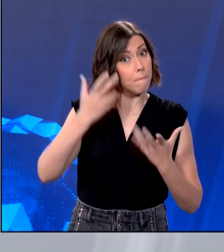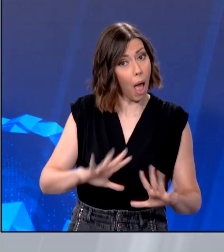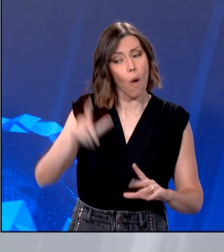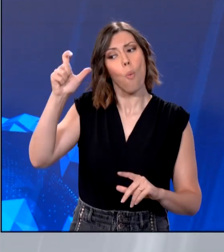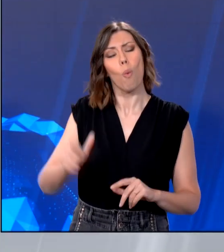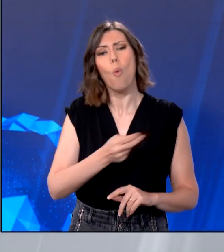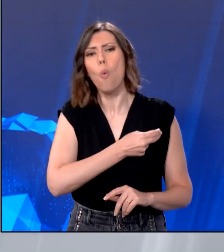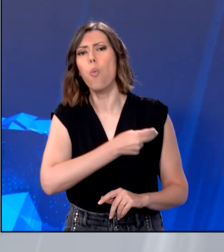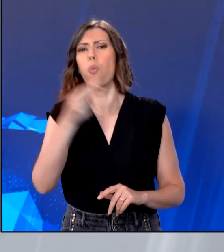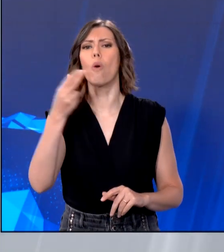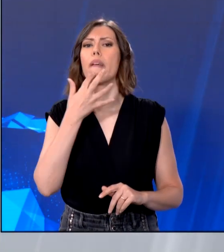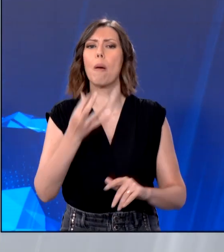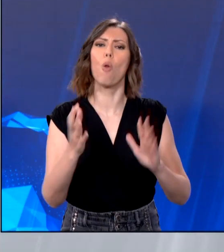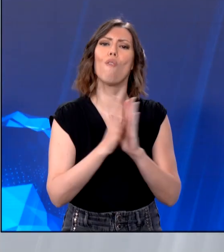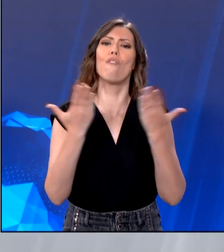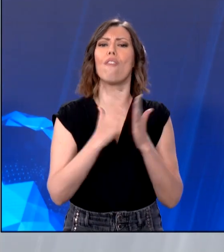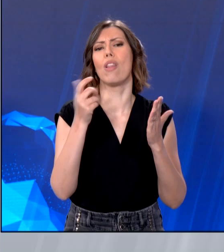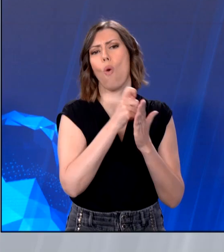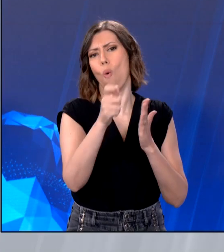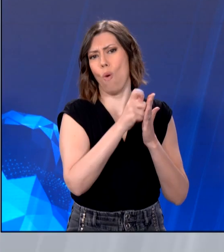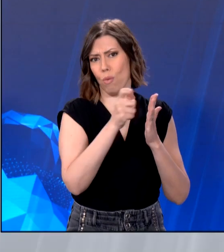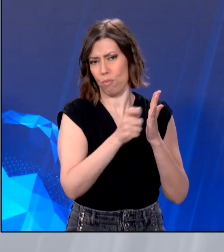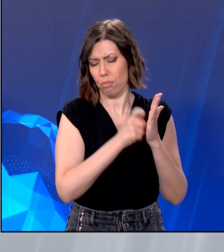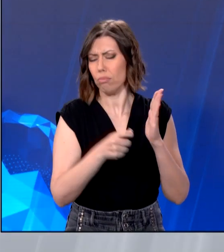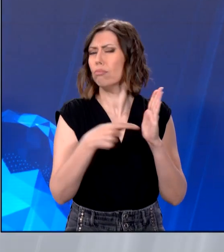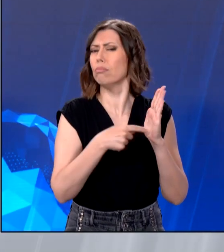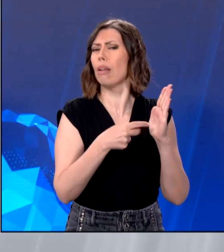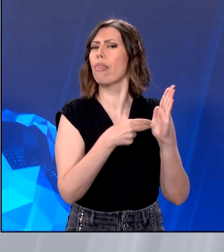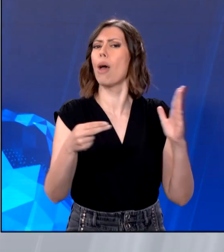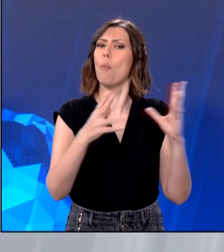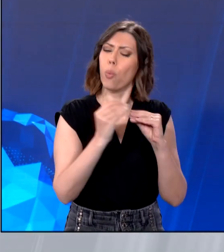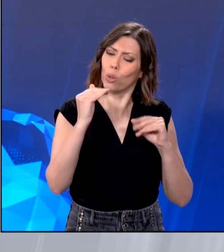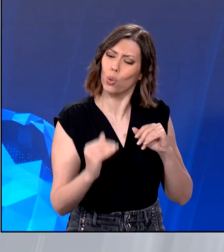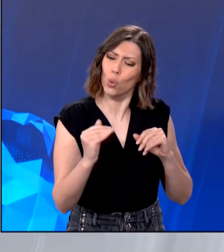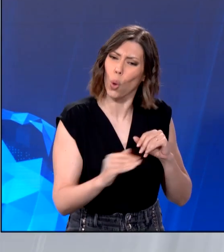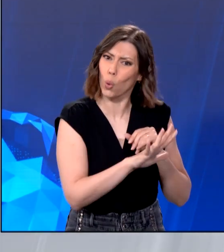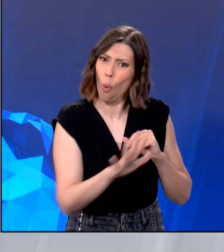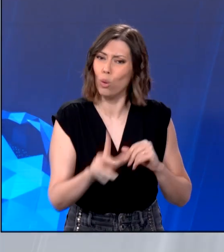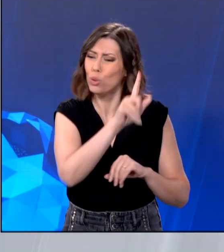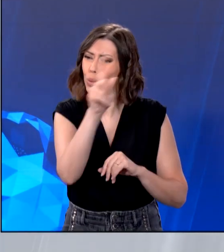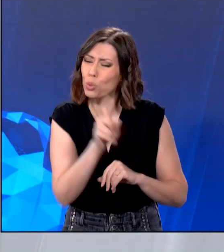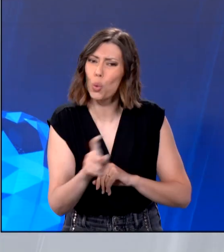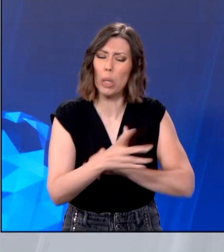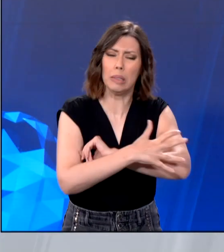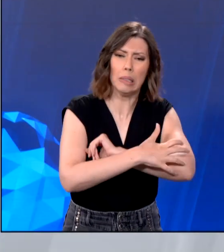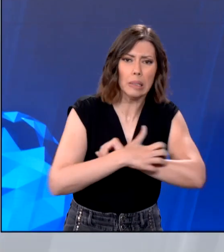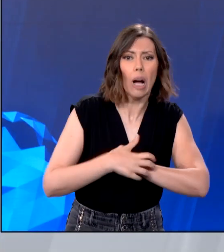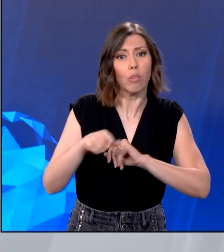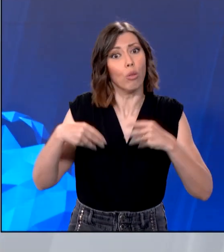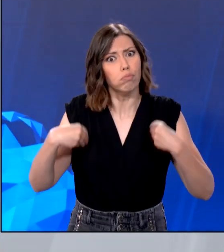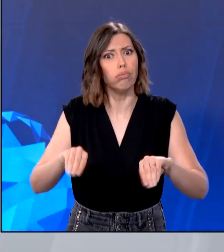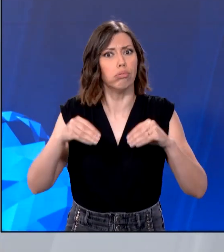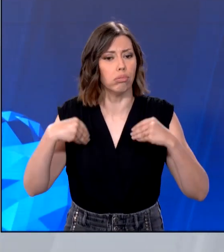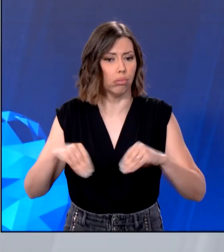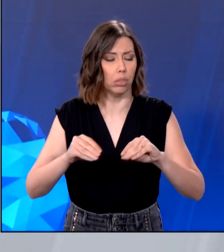χάρη στο βιβλίο του, το τραγούδι του Χιλμπίλι, με θέμα της ζωής των οικονομικά υποβαθμισμένων νότο, το οποίο έγινε μπέστ σέλερ.